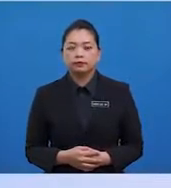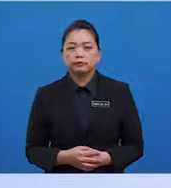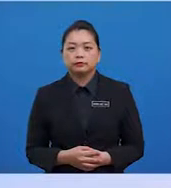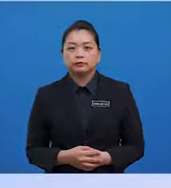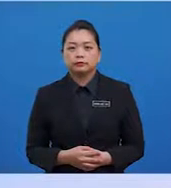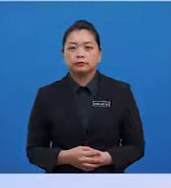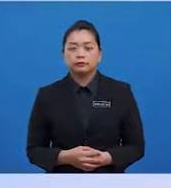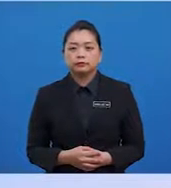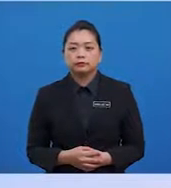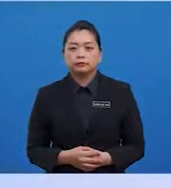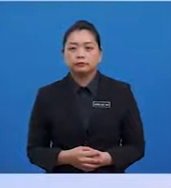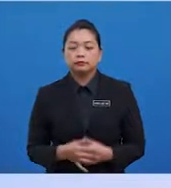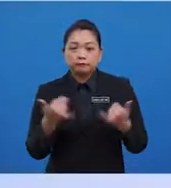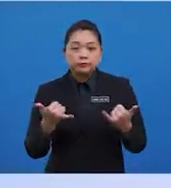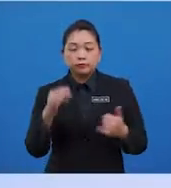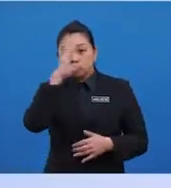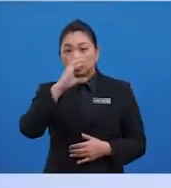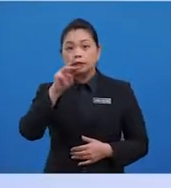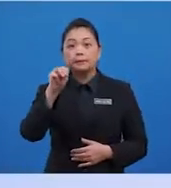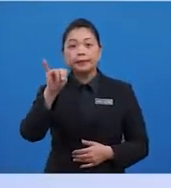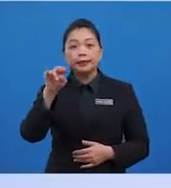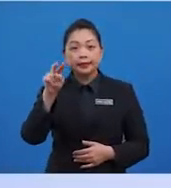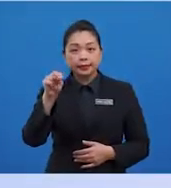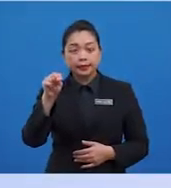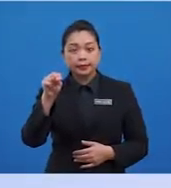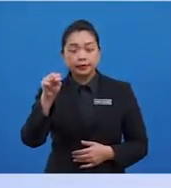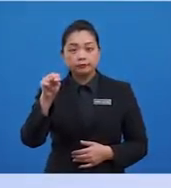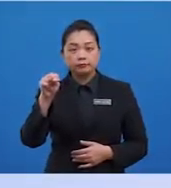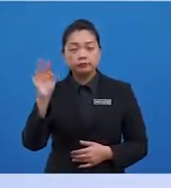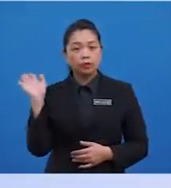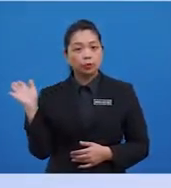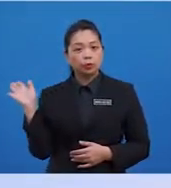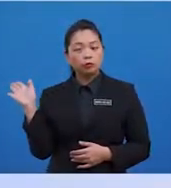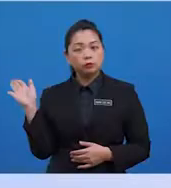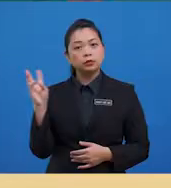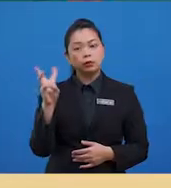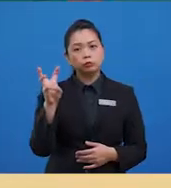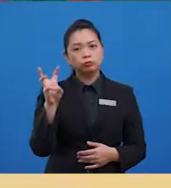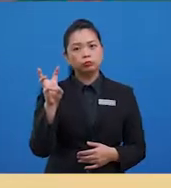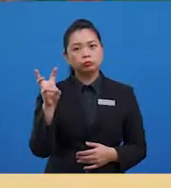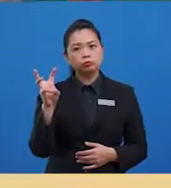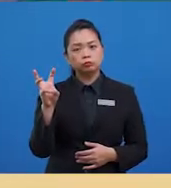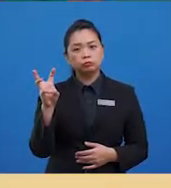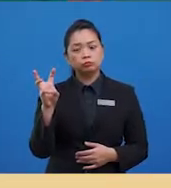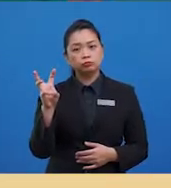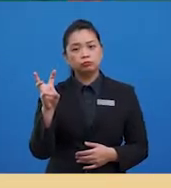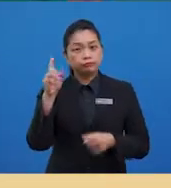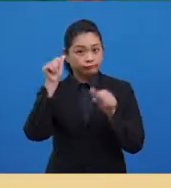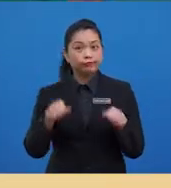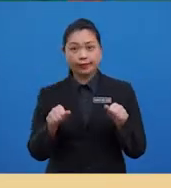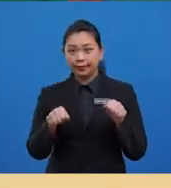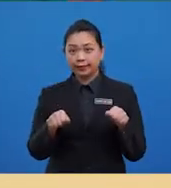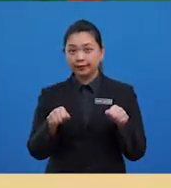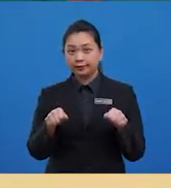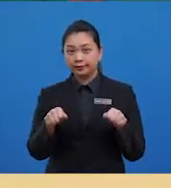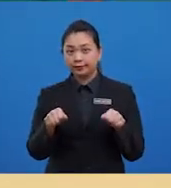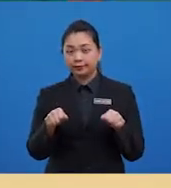kurung dakap. Tentukan min. Min ialah 60. Berjayakan murid-murid mendapat